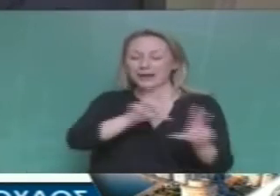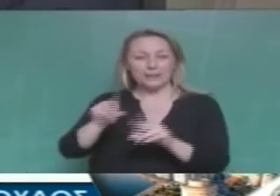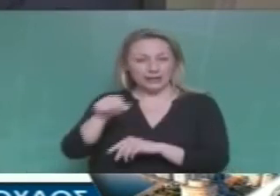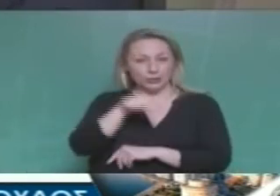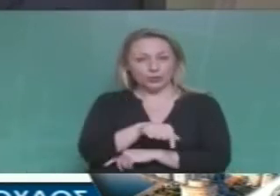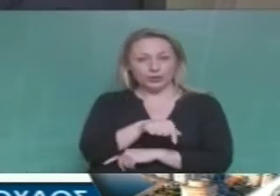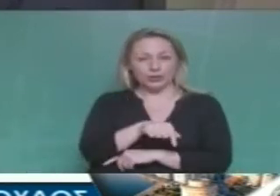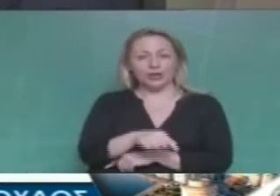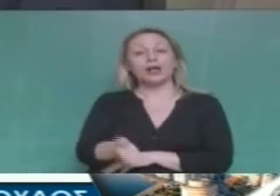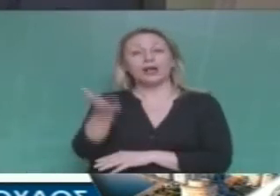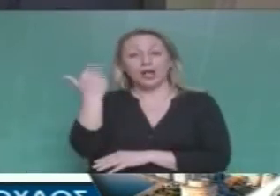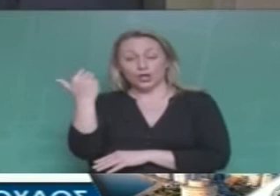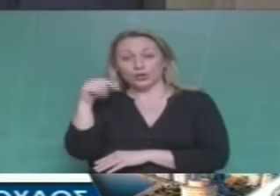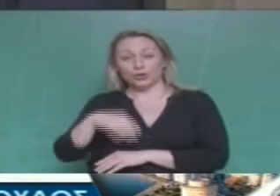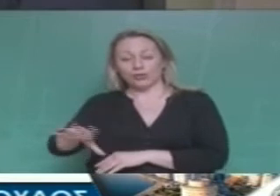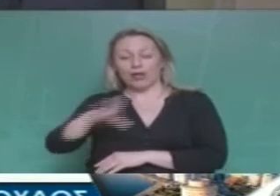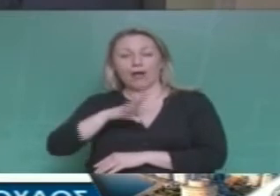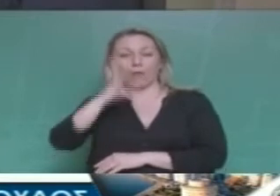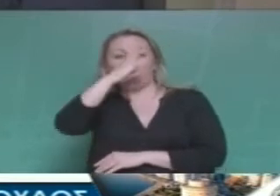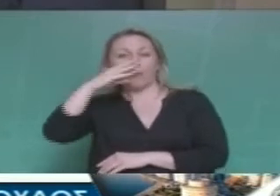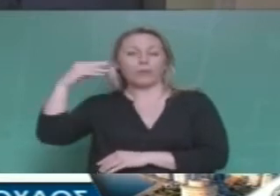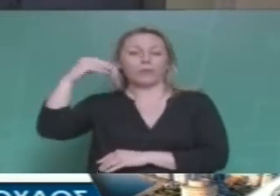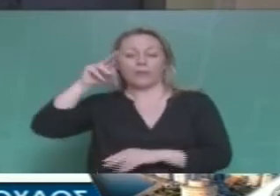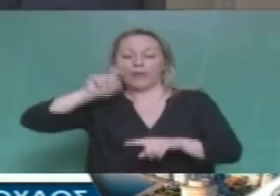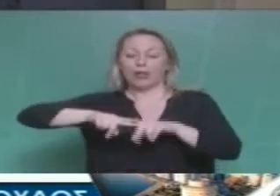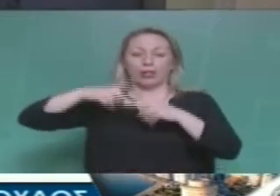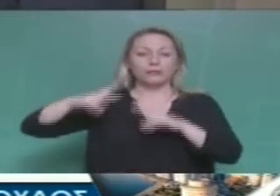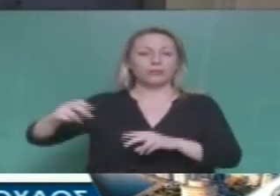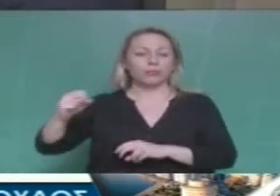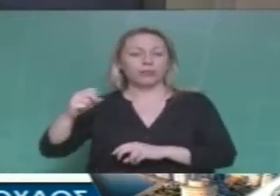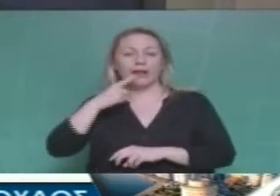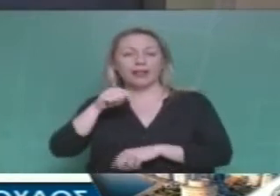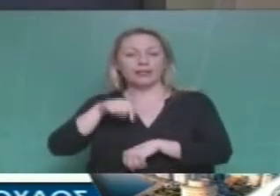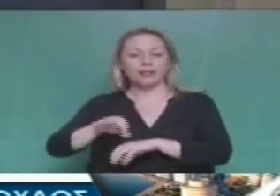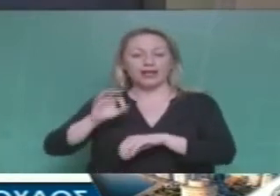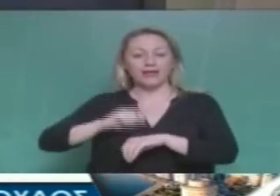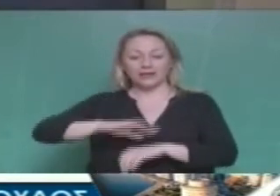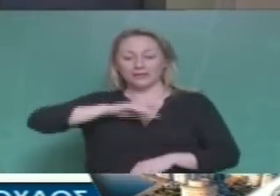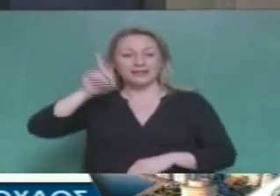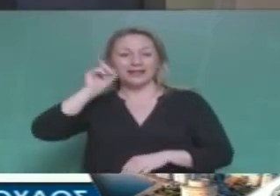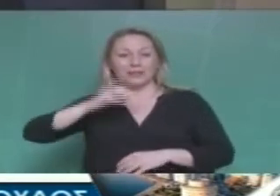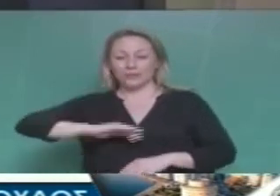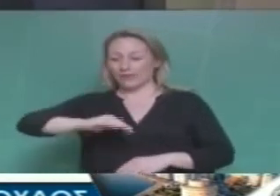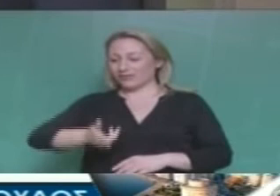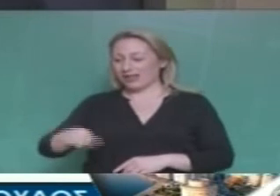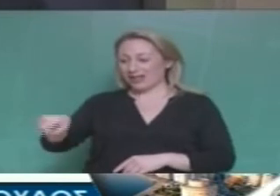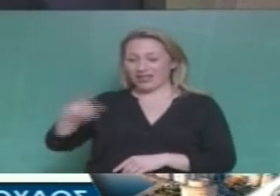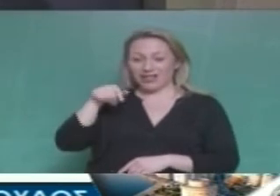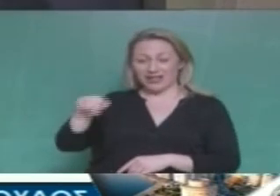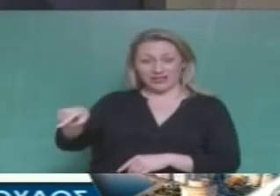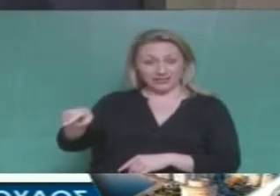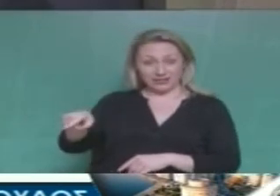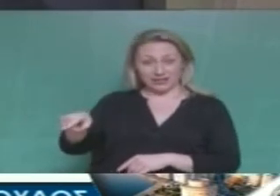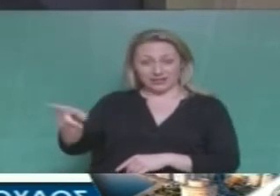Προφανώς και τότε βρέθηκε κάποιος ελληναράς, δίθεν ελληναράς, που θα έλεγε σε κάποια έγκυο πρόσφυγα «Δεν φταίμε εμείς, αν εσύ,